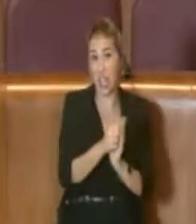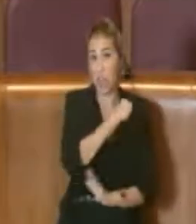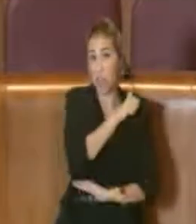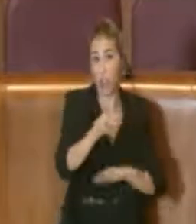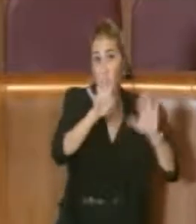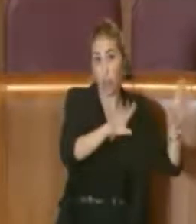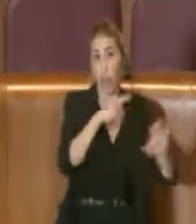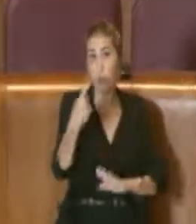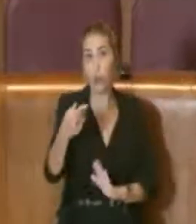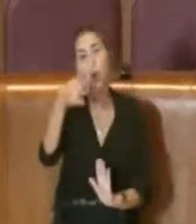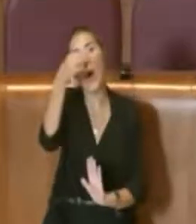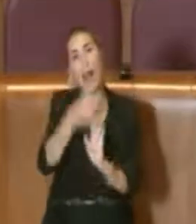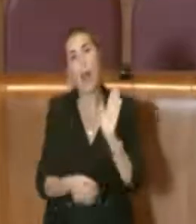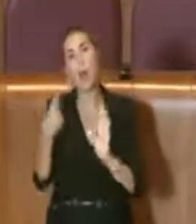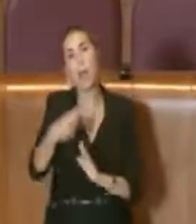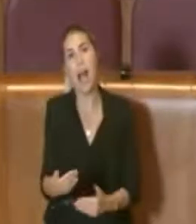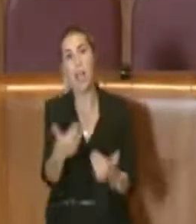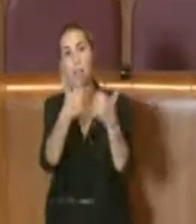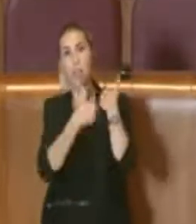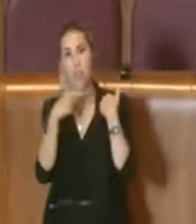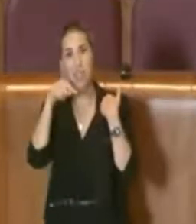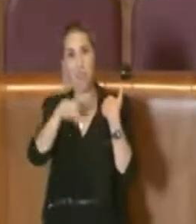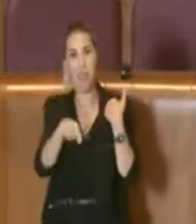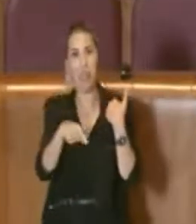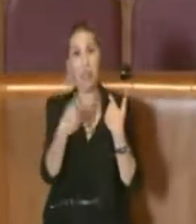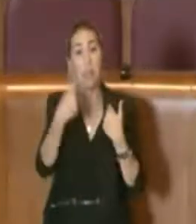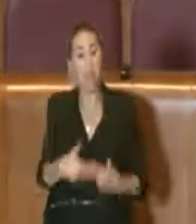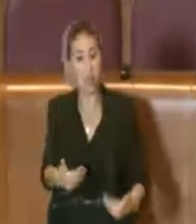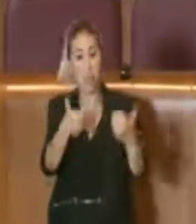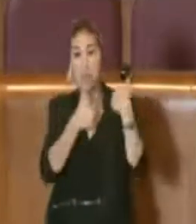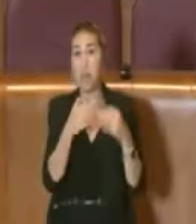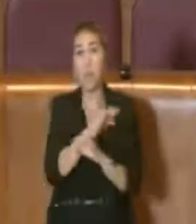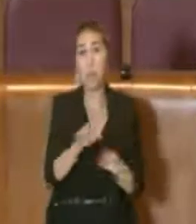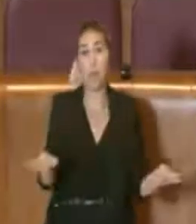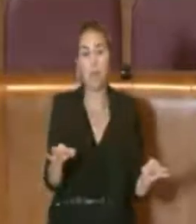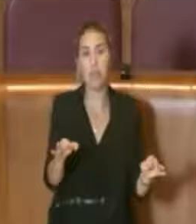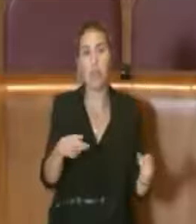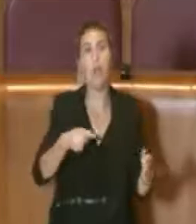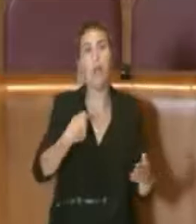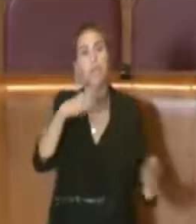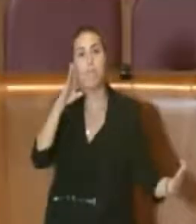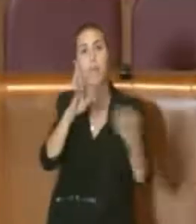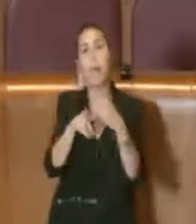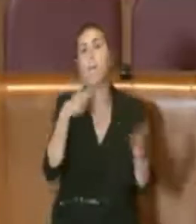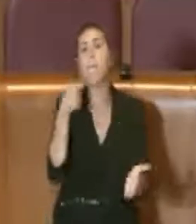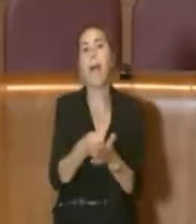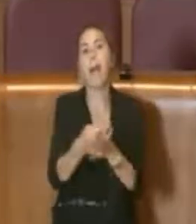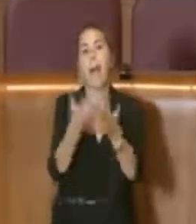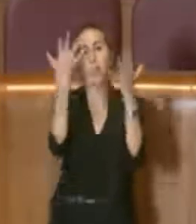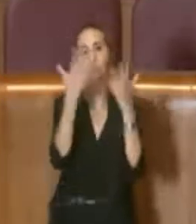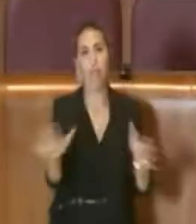dice regole per l'assunzione di impegni fa sì che noi questi impegni ce li siamo assunti e ne abbiamo fatto fronte. Grazie.